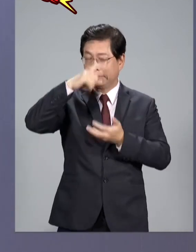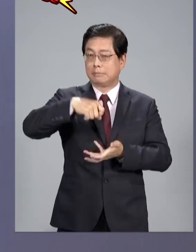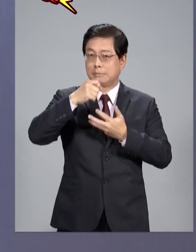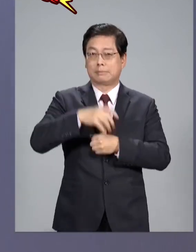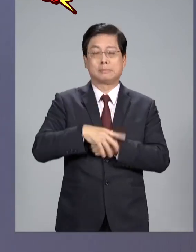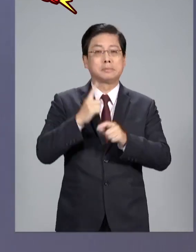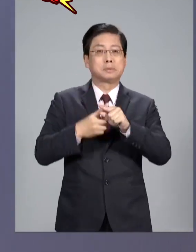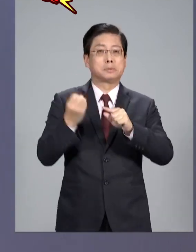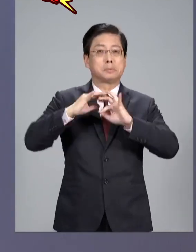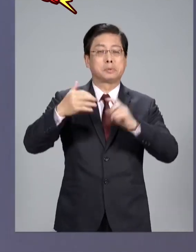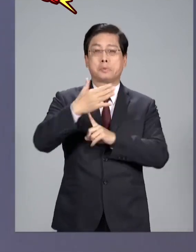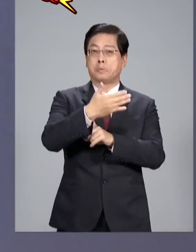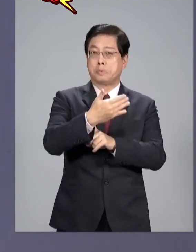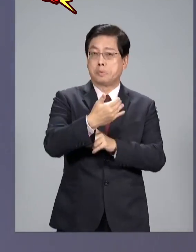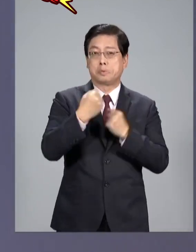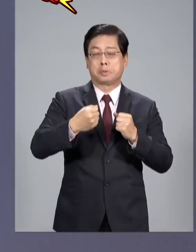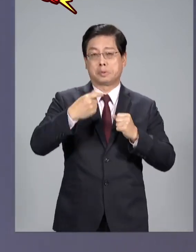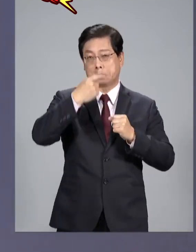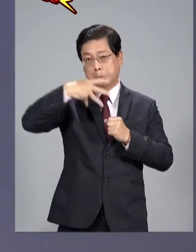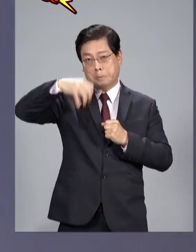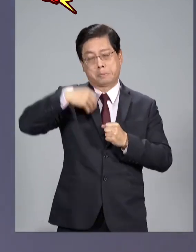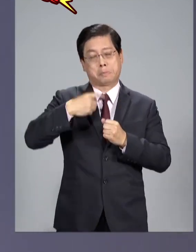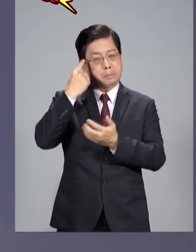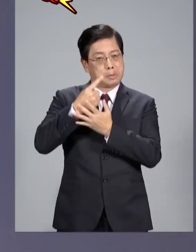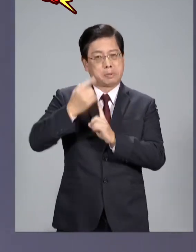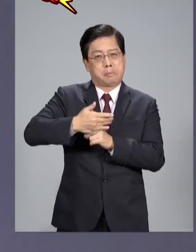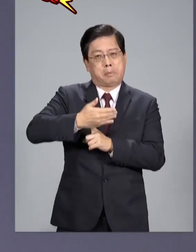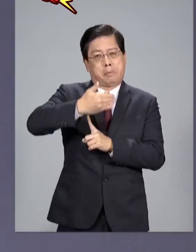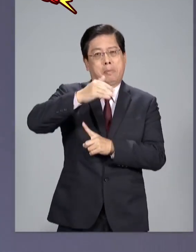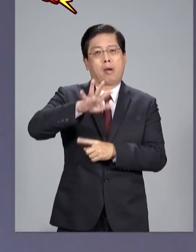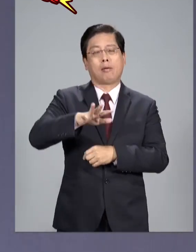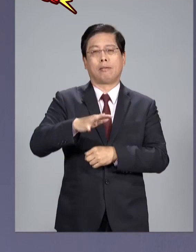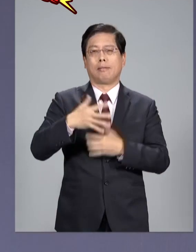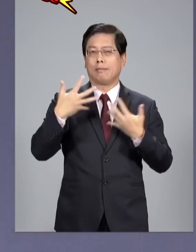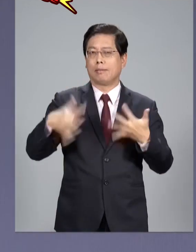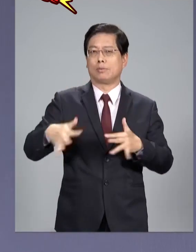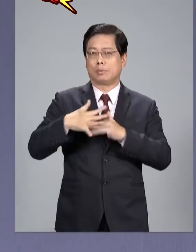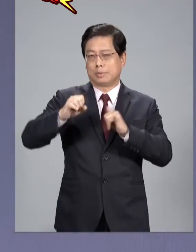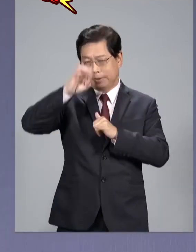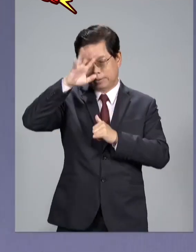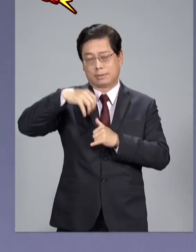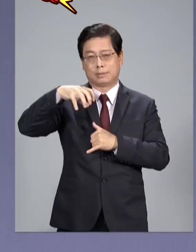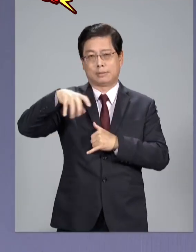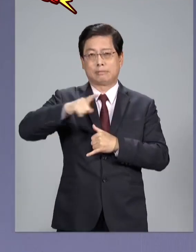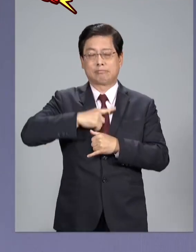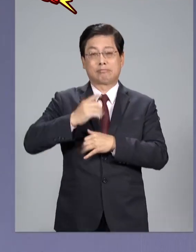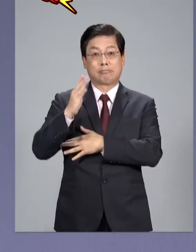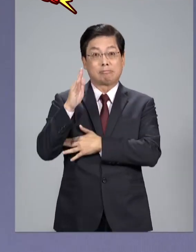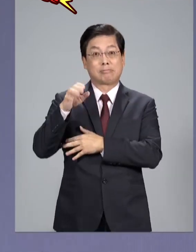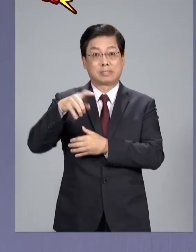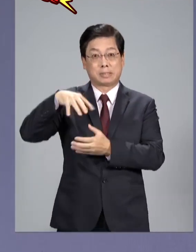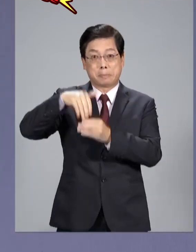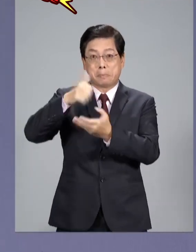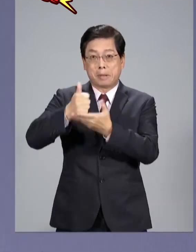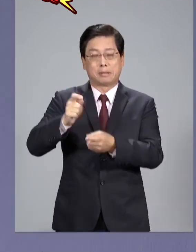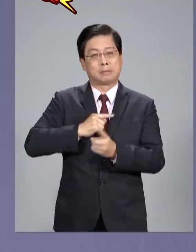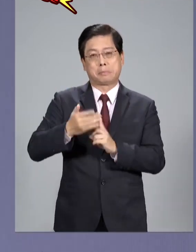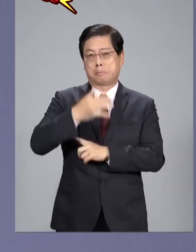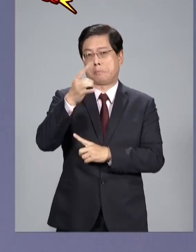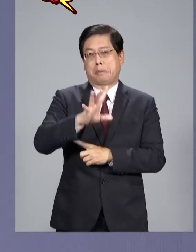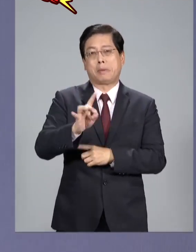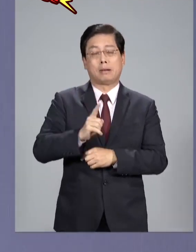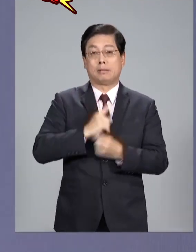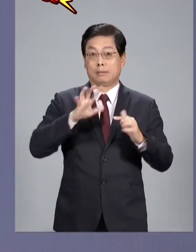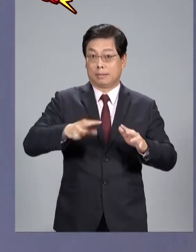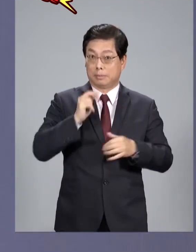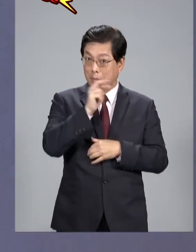中華民國國旗在總統府每天都升起其實很多民進黨執政的地方是不升中華民國國旗的你現在